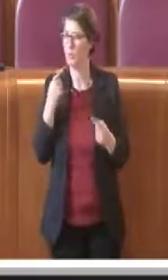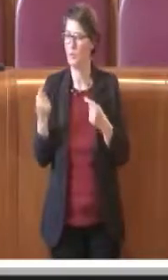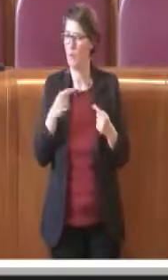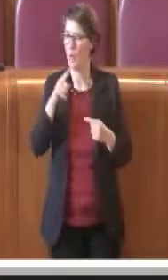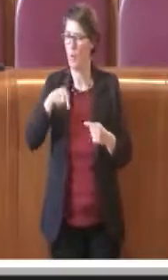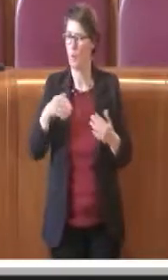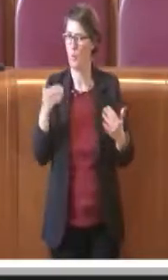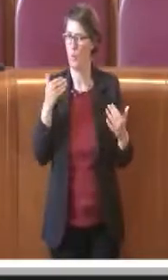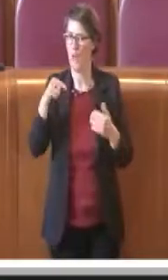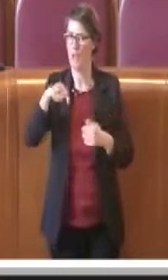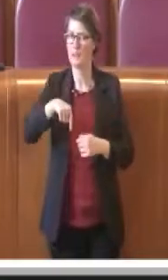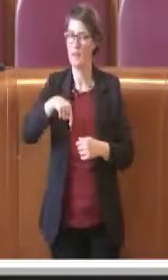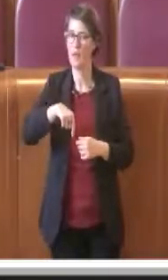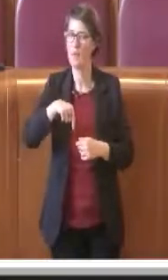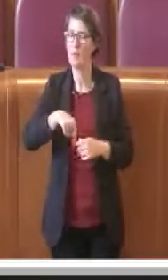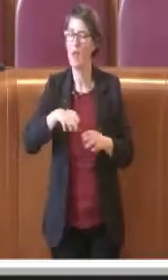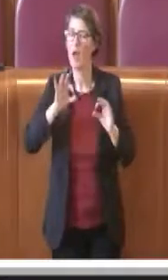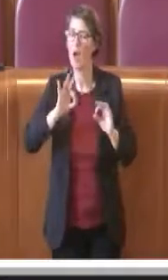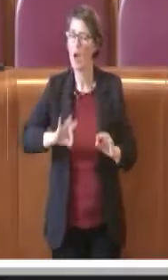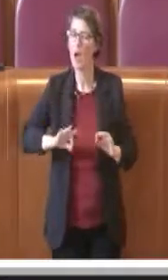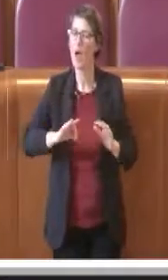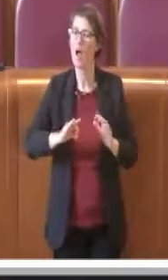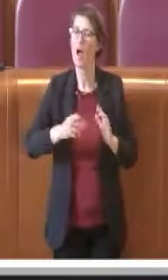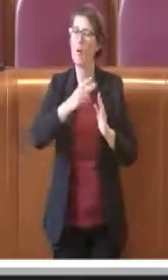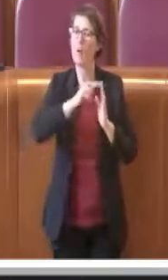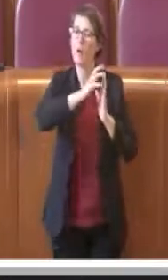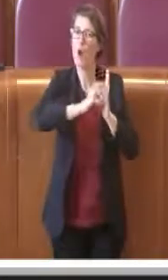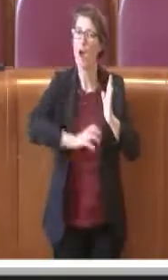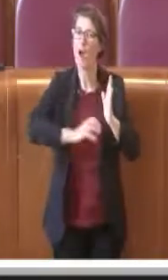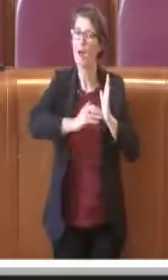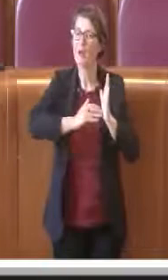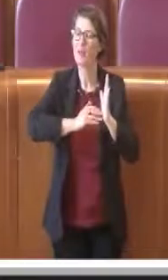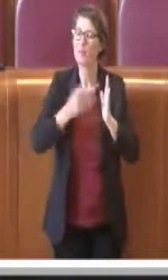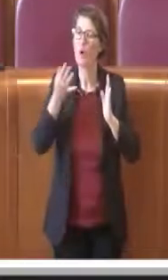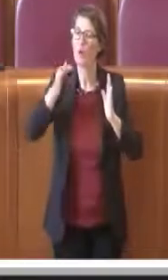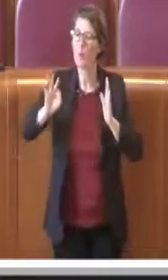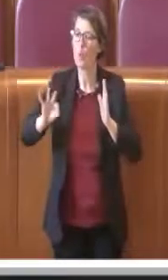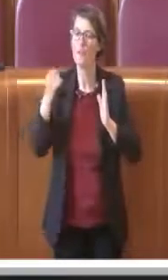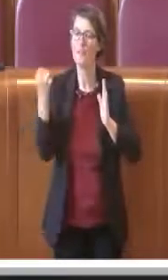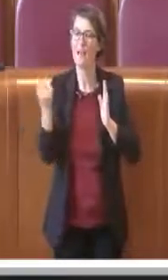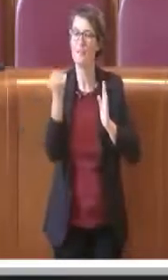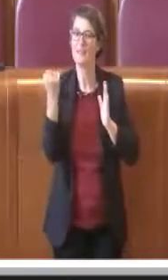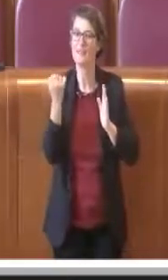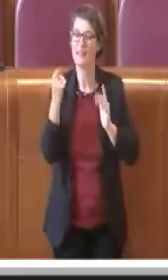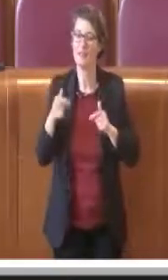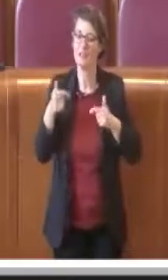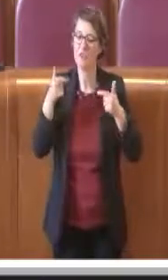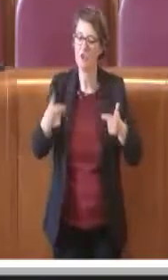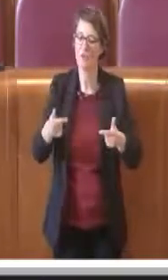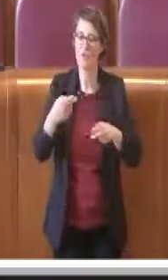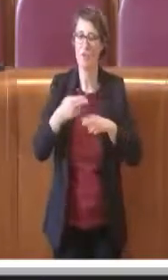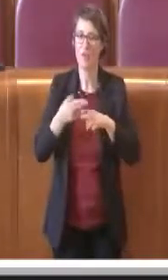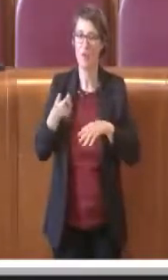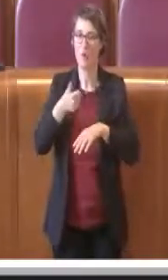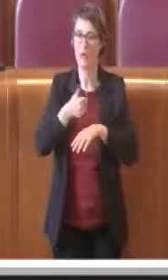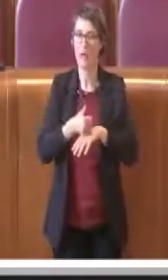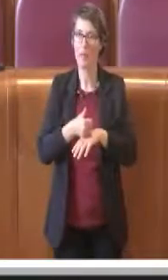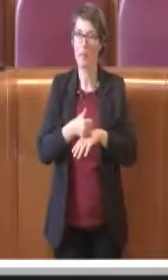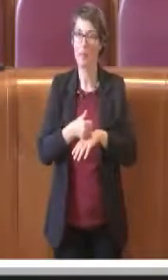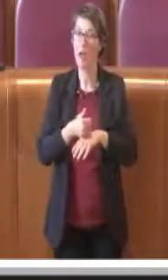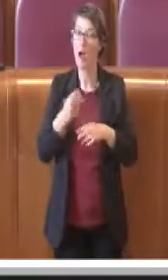aula un rapporto sulla qualità dei servizi offerti da Roma Capitale. Ebbene, per la prima volta da sette anni,